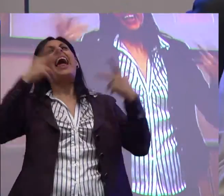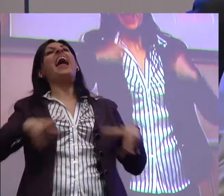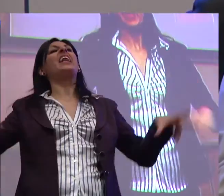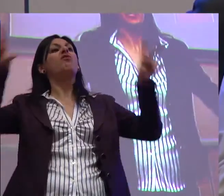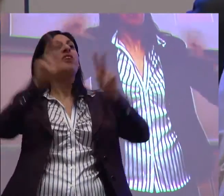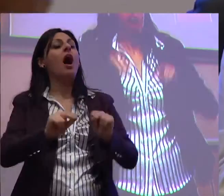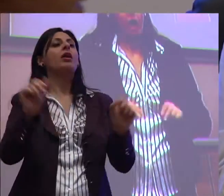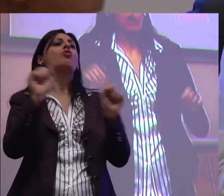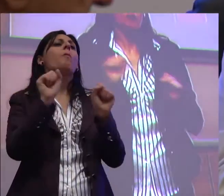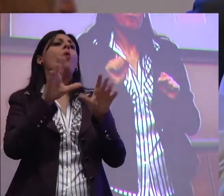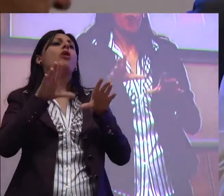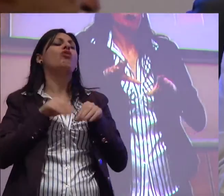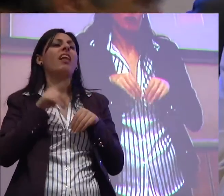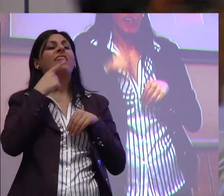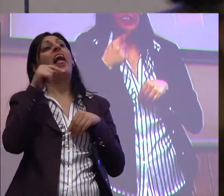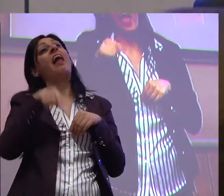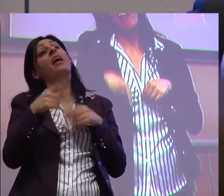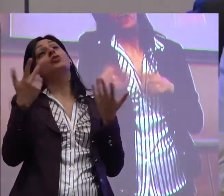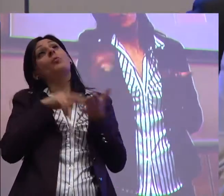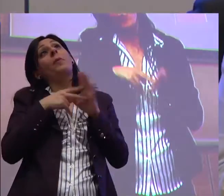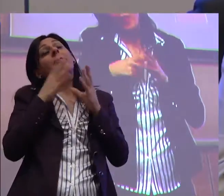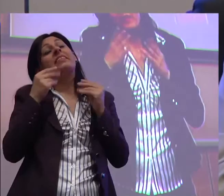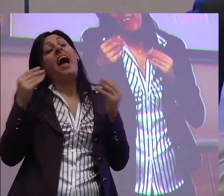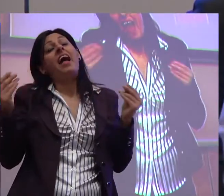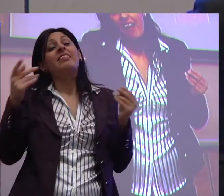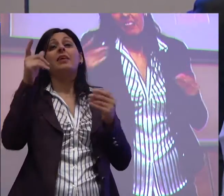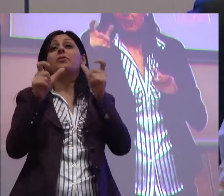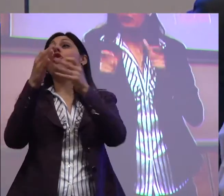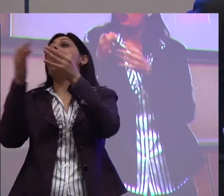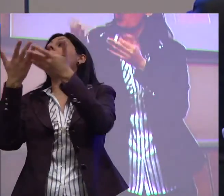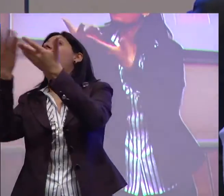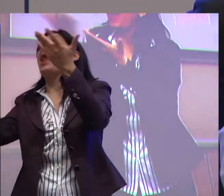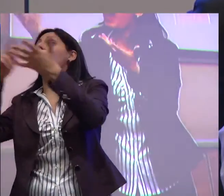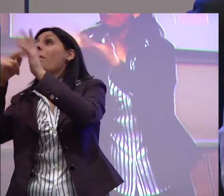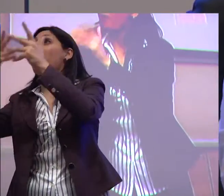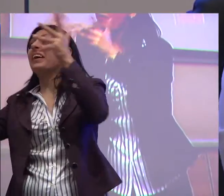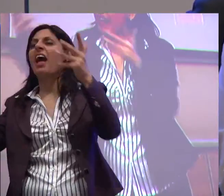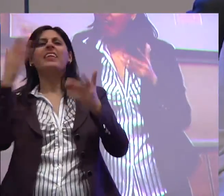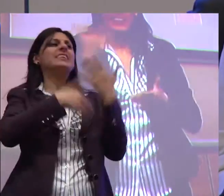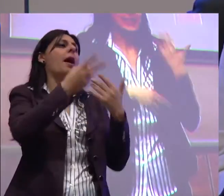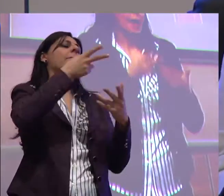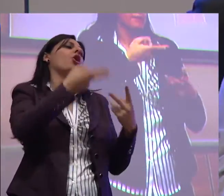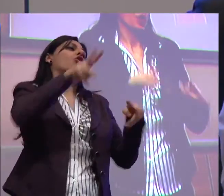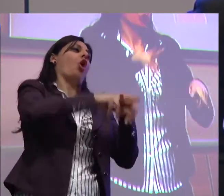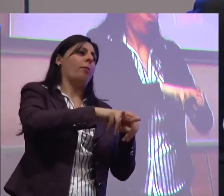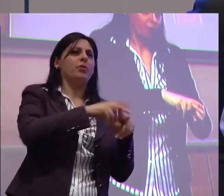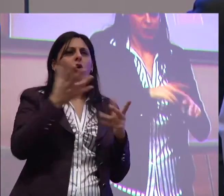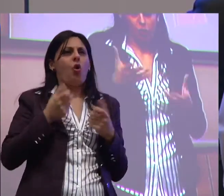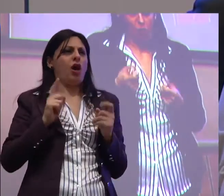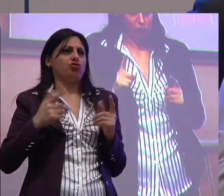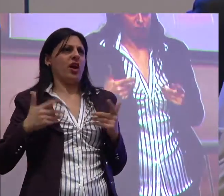non è accettabile dire che adesso ci sono tanti problemi per le persone normali, e che quindi non possiamo fare. Per cui io